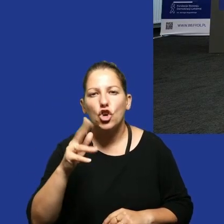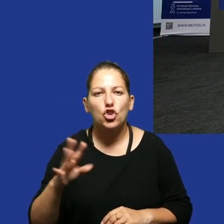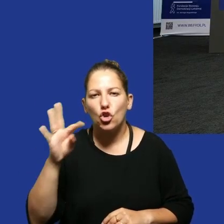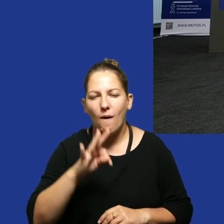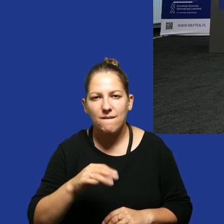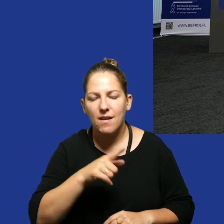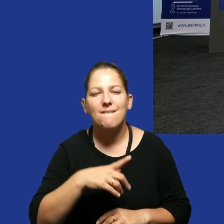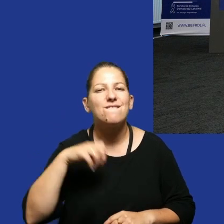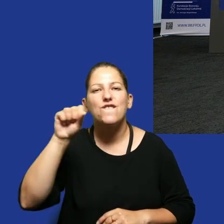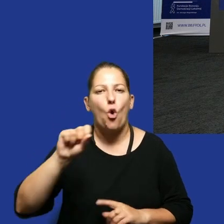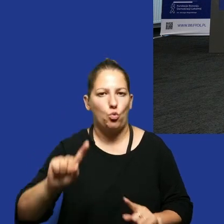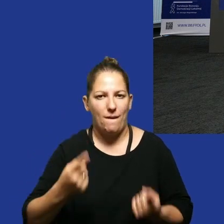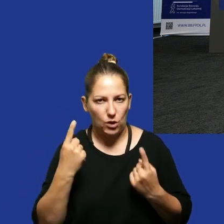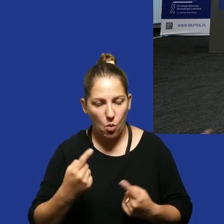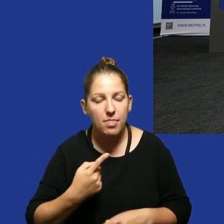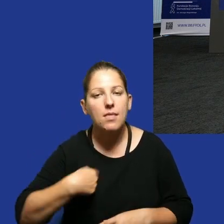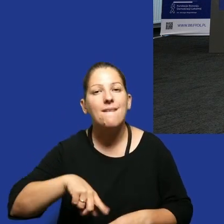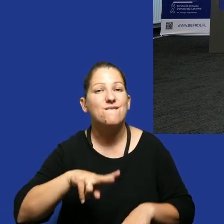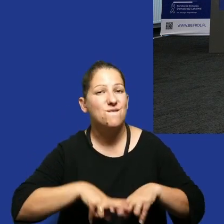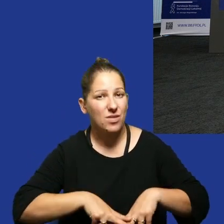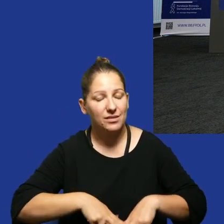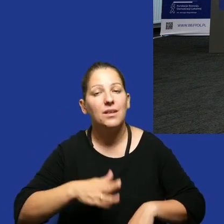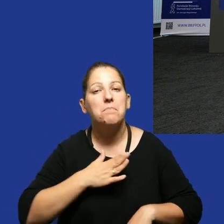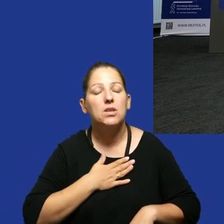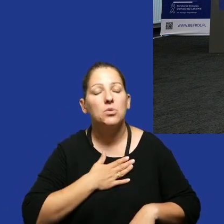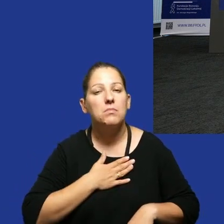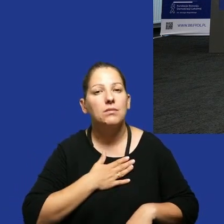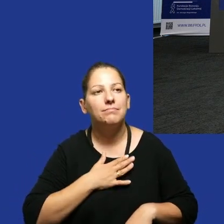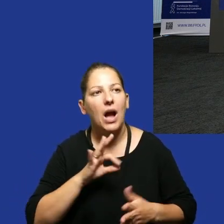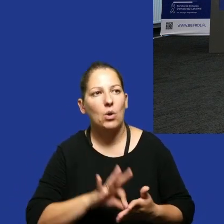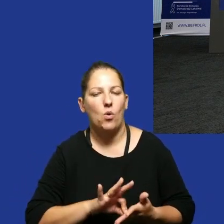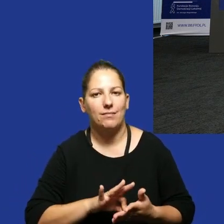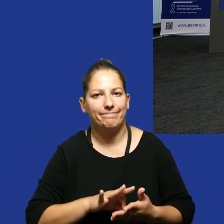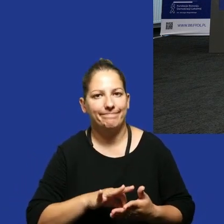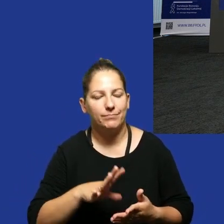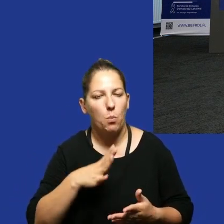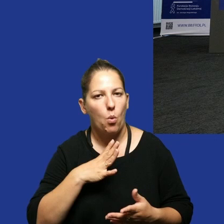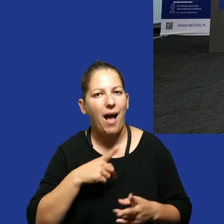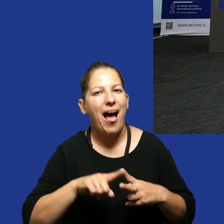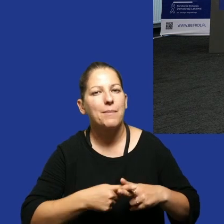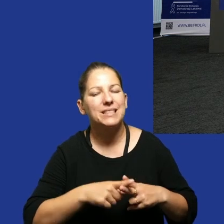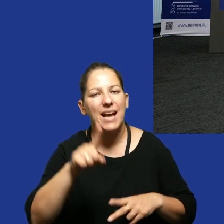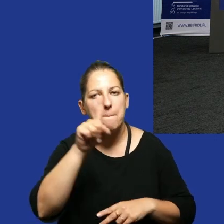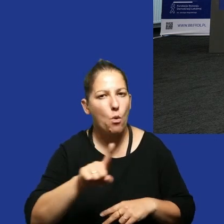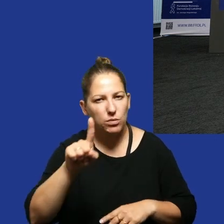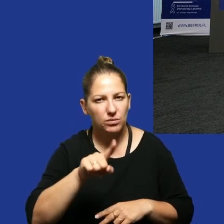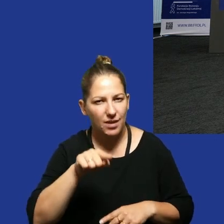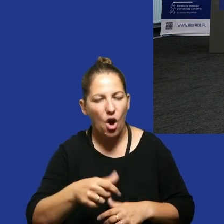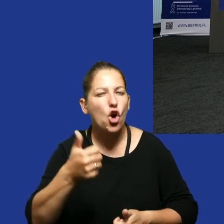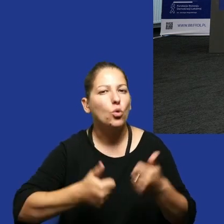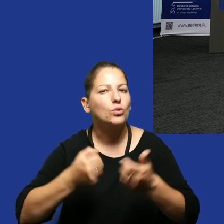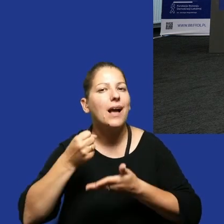Rex Kultura z Wrocławia. My akurat jako Fundacja mieliśmy przyjemność jakby zmagać się z administracją publiczną, jeśli chodzi o te